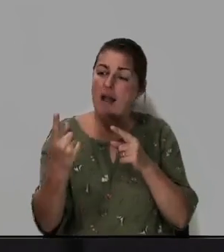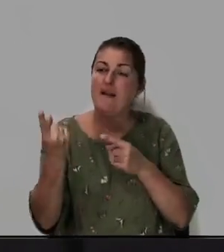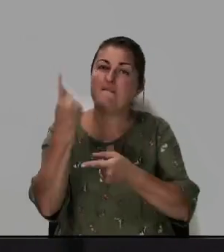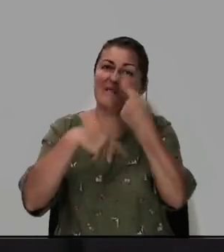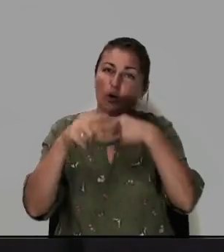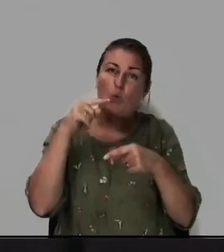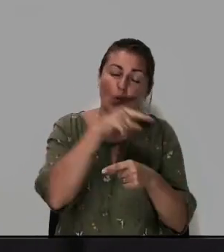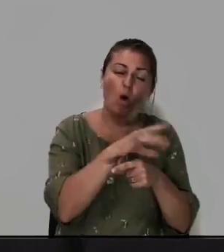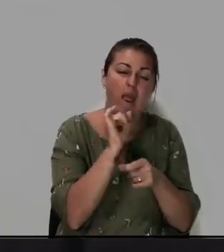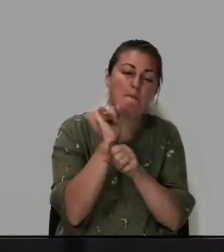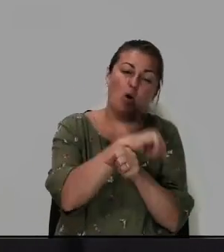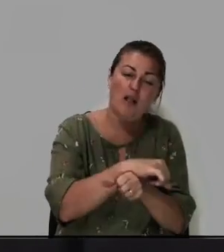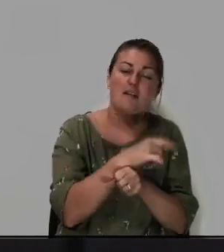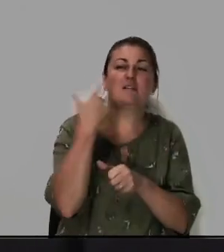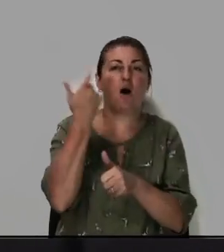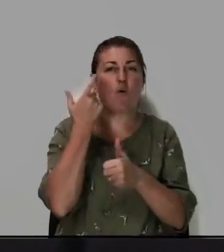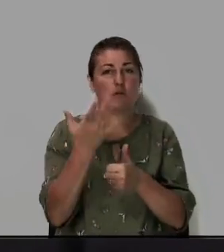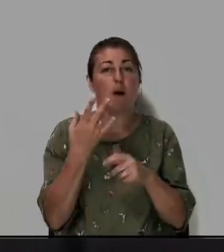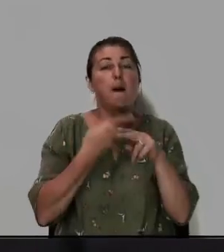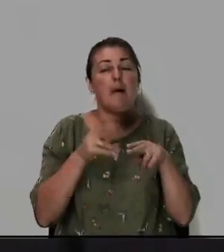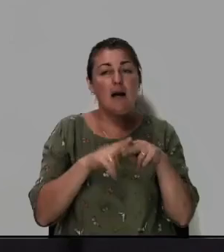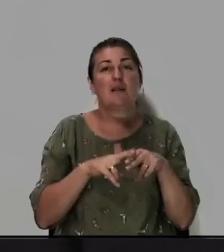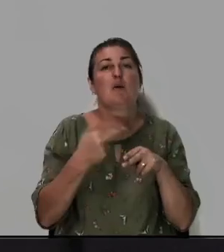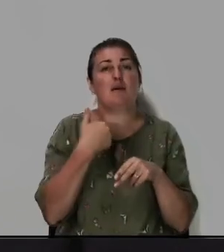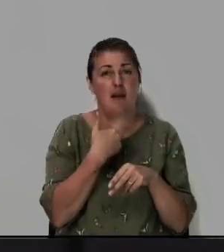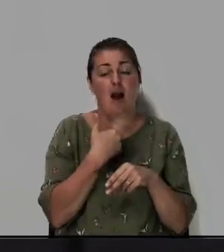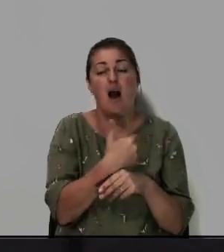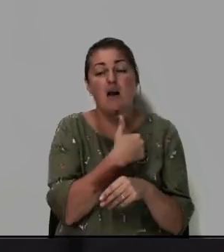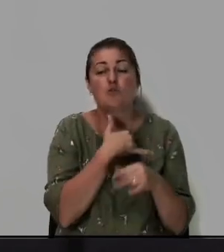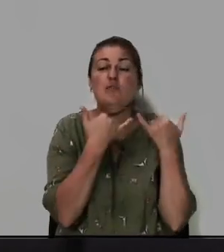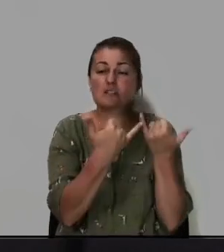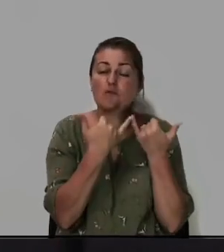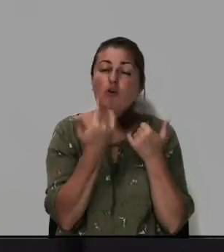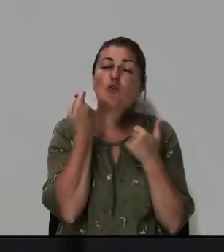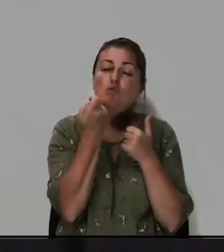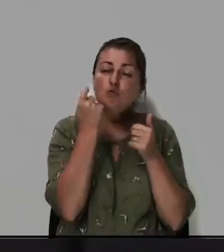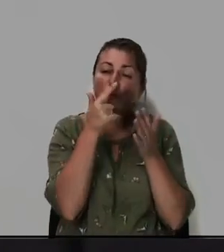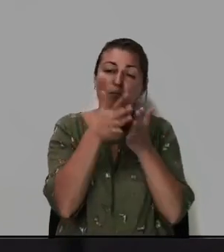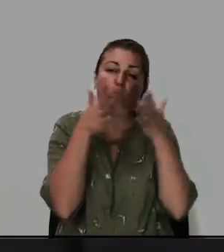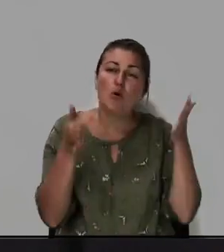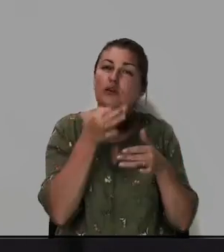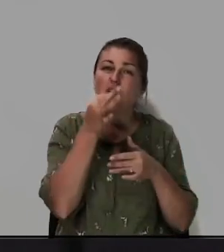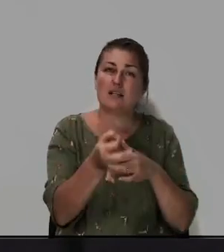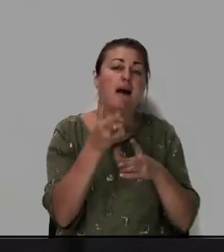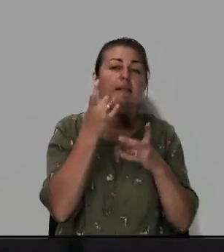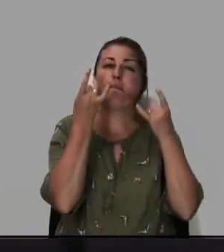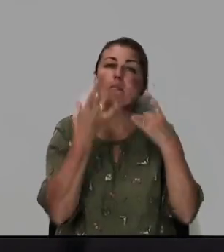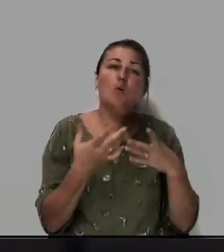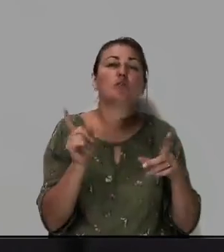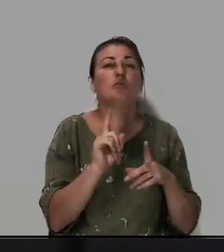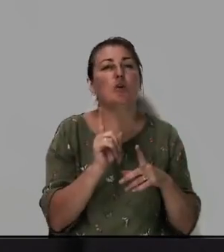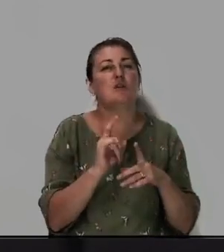и поклонился Господу. поэтому я хочу сегодня чуть-чуть больше сказать не просто что